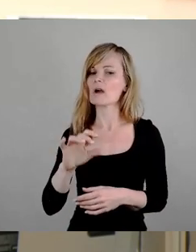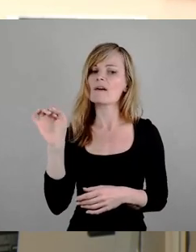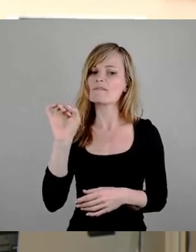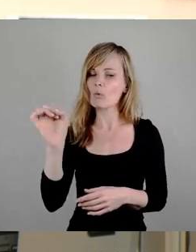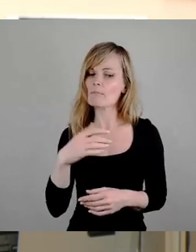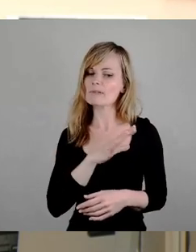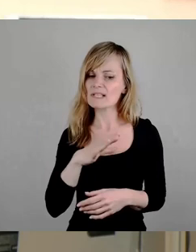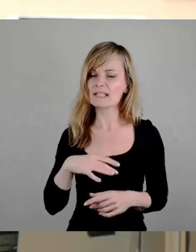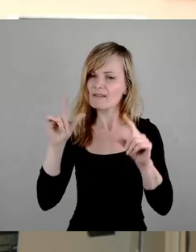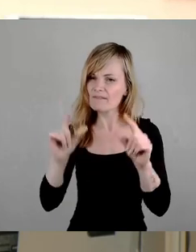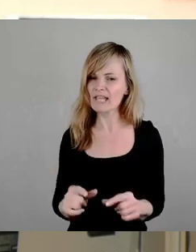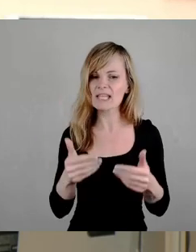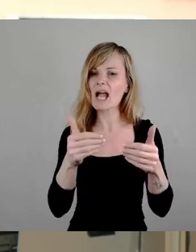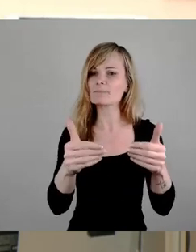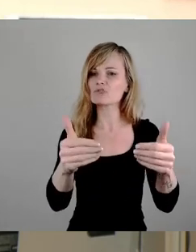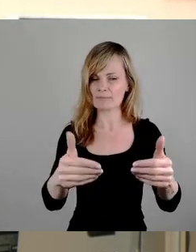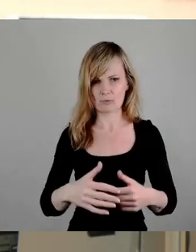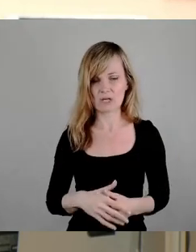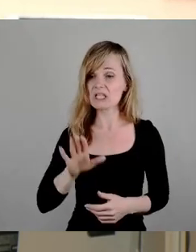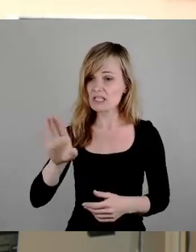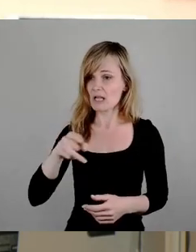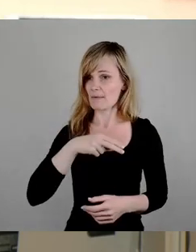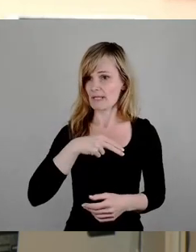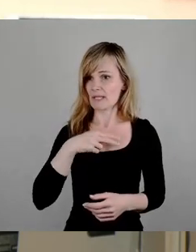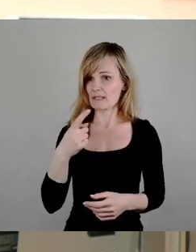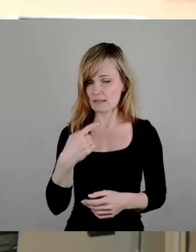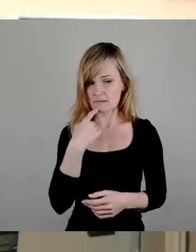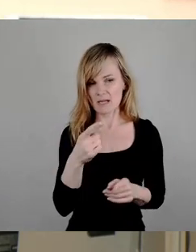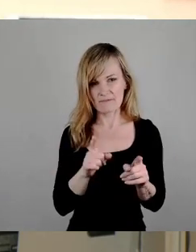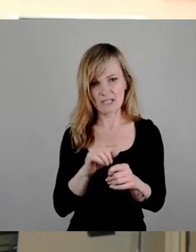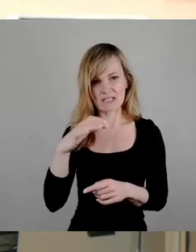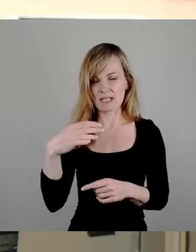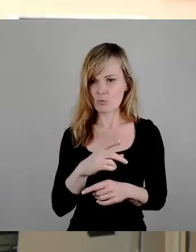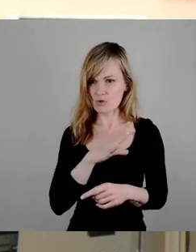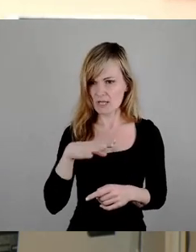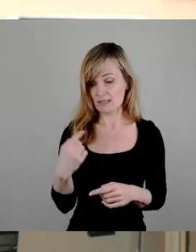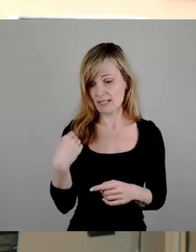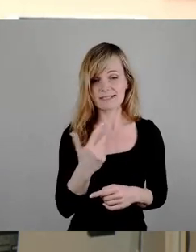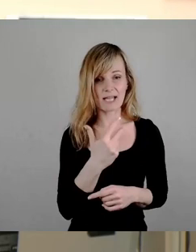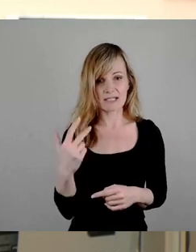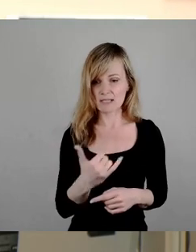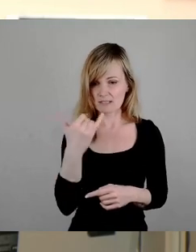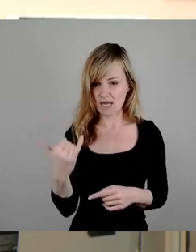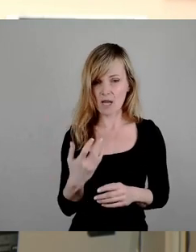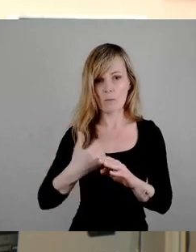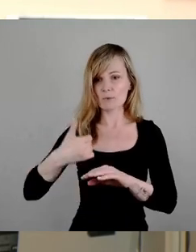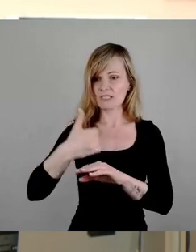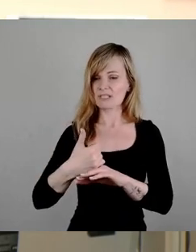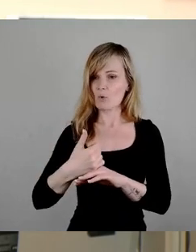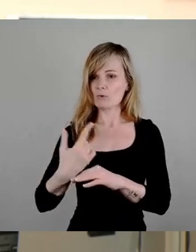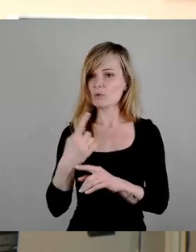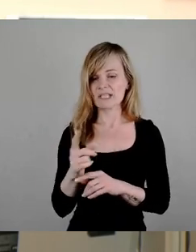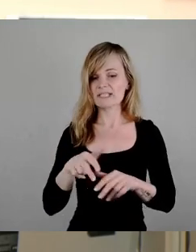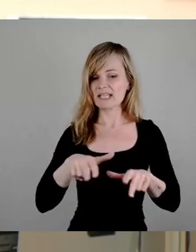Ihr Minister tut nämlich so, als wäre die CDU in Sachsen die letzten 33 Jahre in der Opposition und nicht in der Regierung